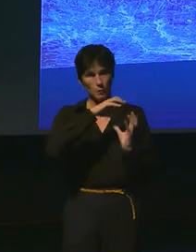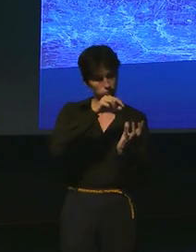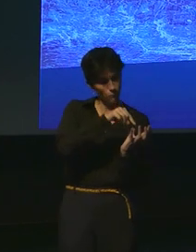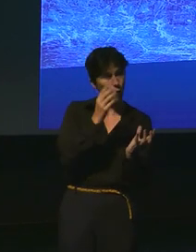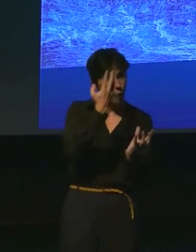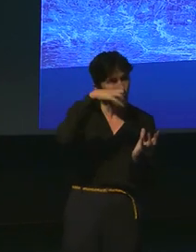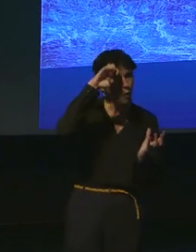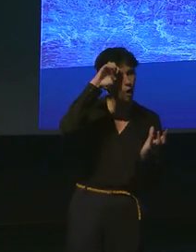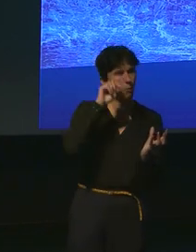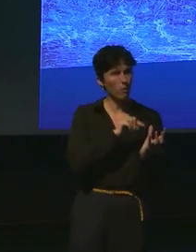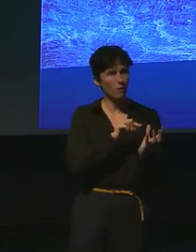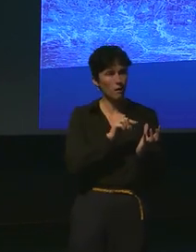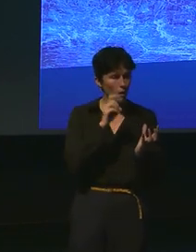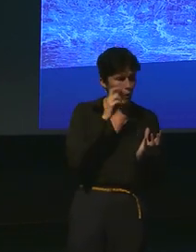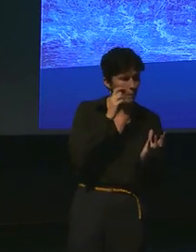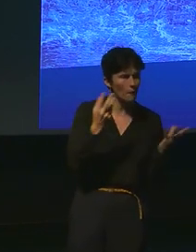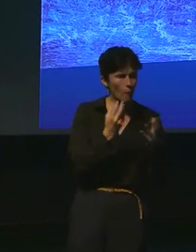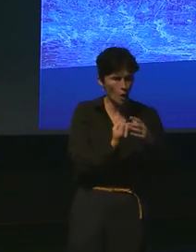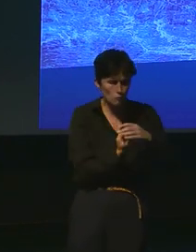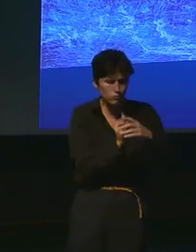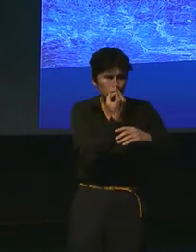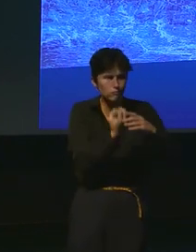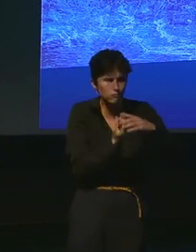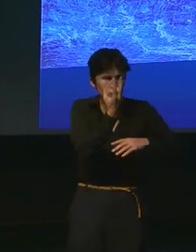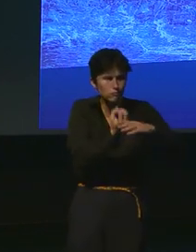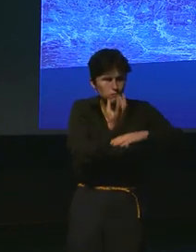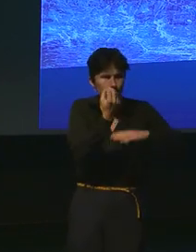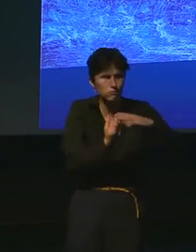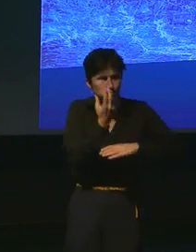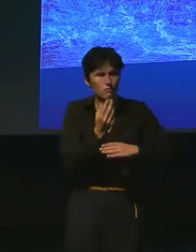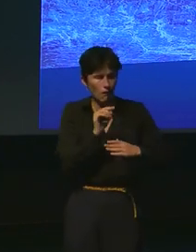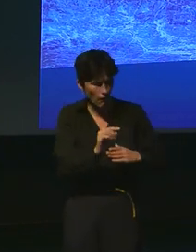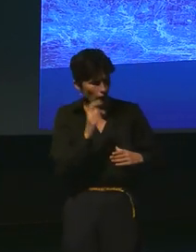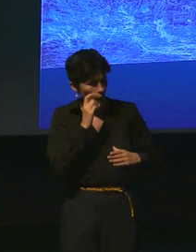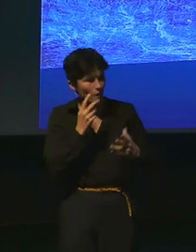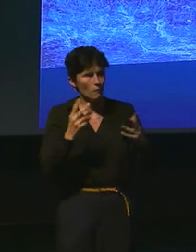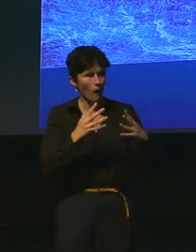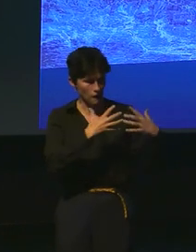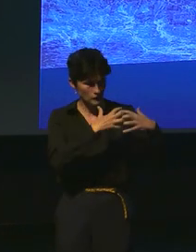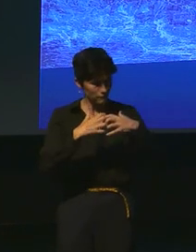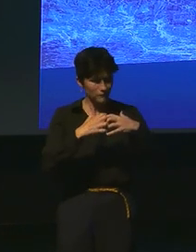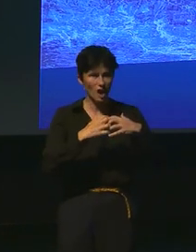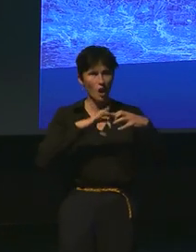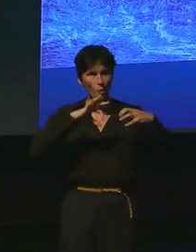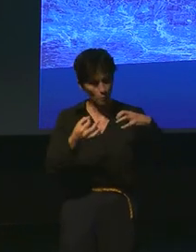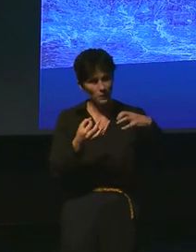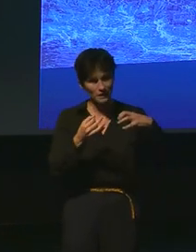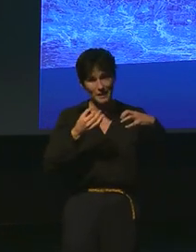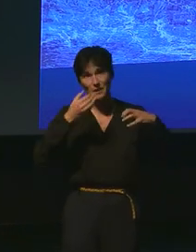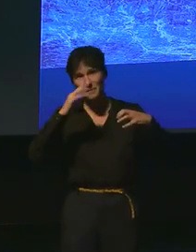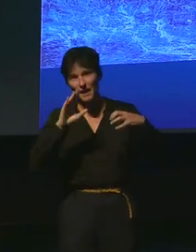mis en dévillant du geyser qui montrerait qu'effectivement, il y bien une surface qui est gelée, mais il y a effectivement